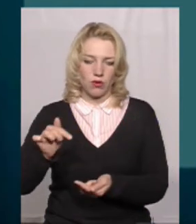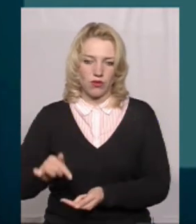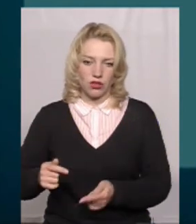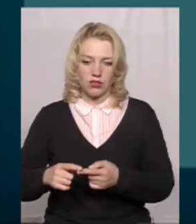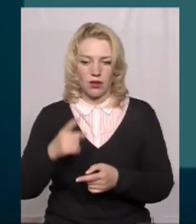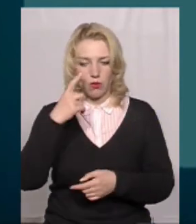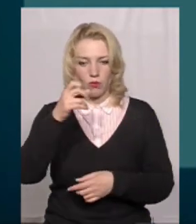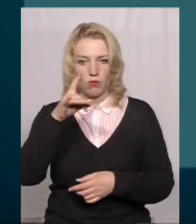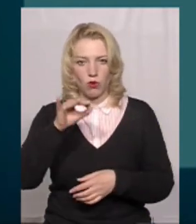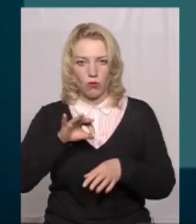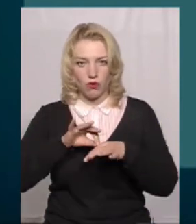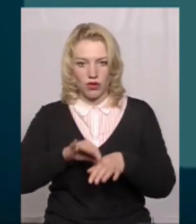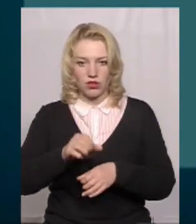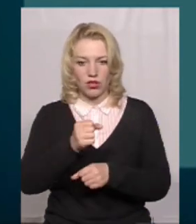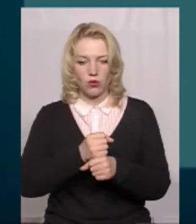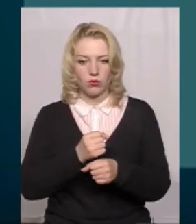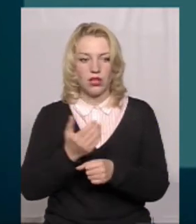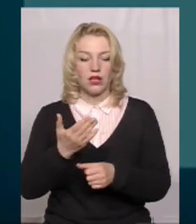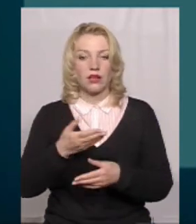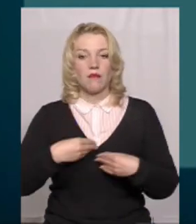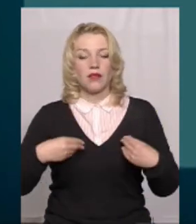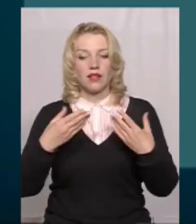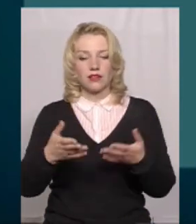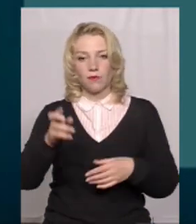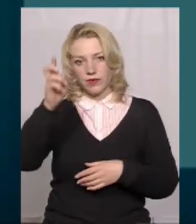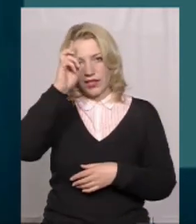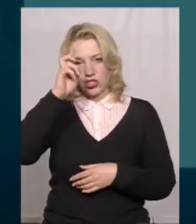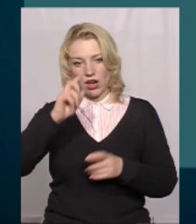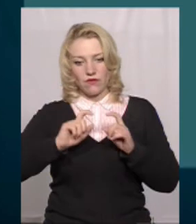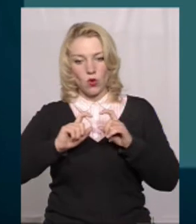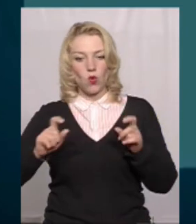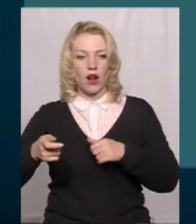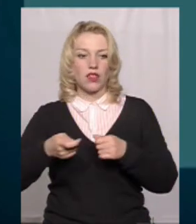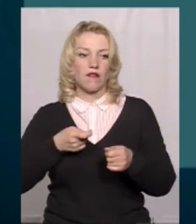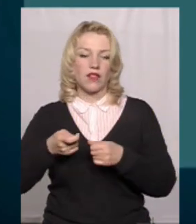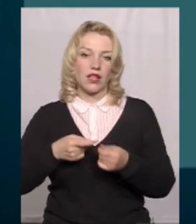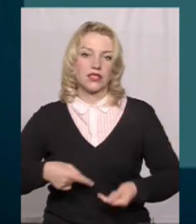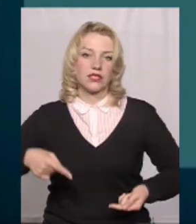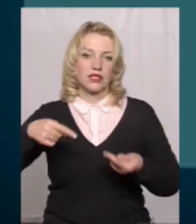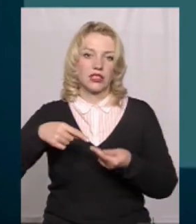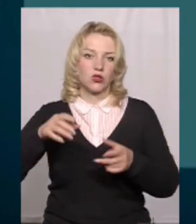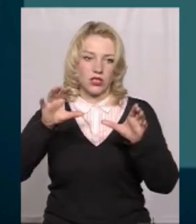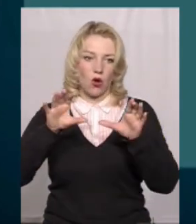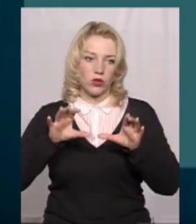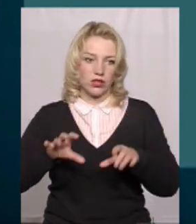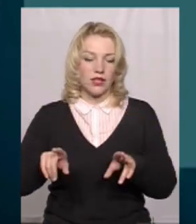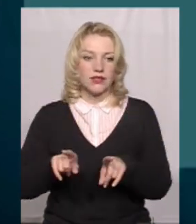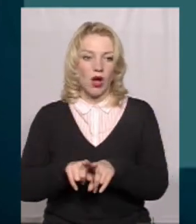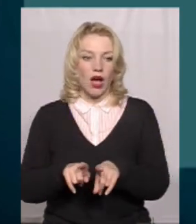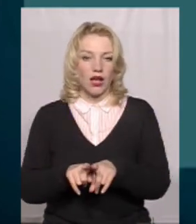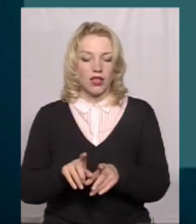проведення робіт, які ми надаємо державні органи влади згідно з законодавством. А також